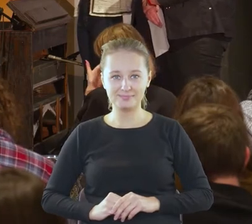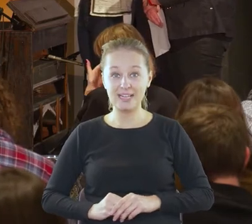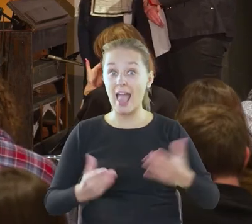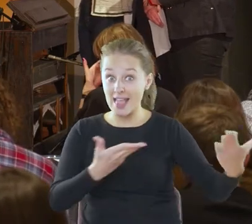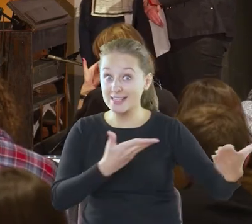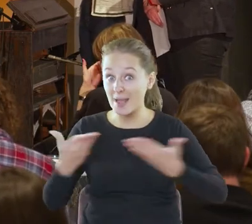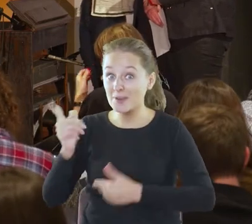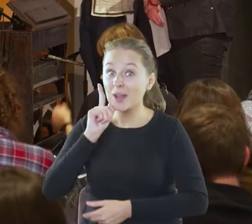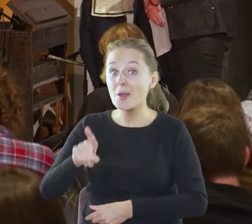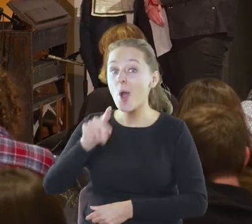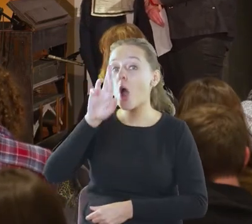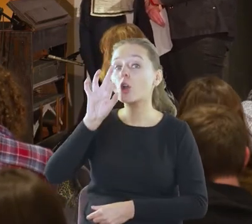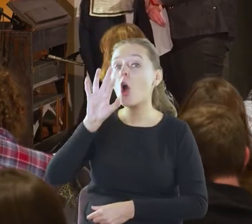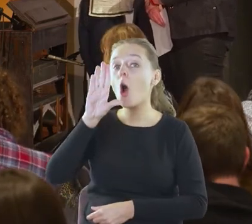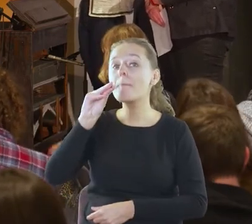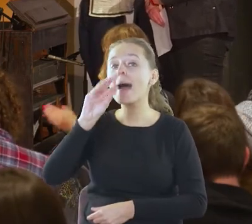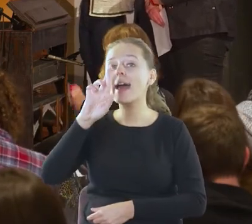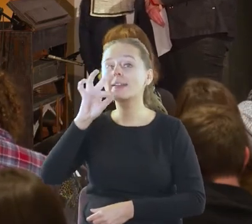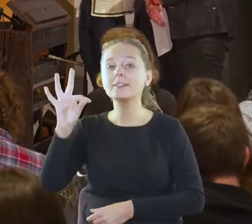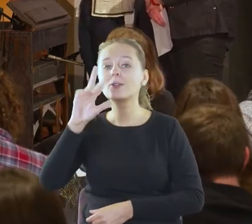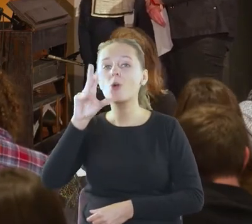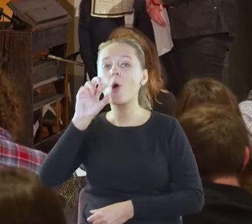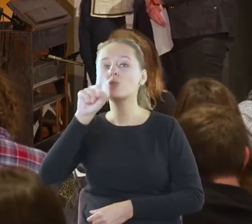Zapraszamy pana Roberta Kozłowskiego.